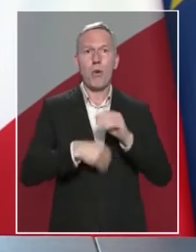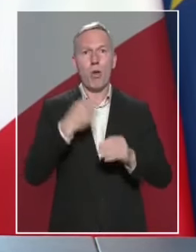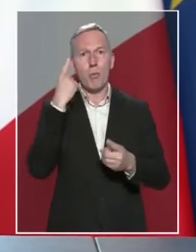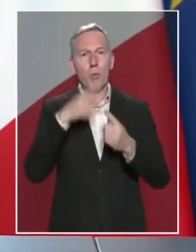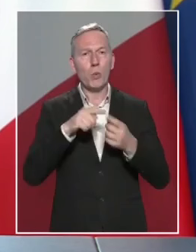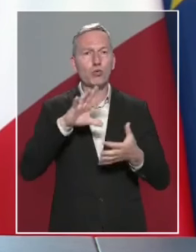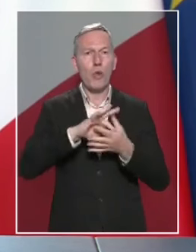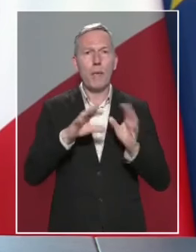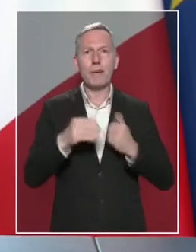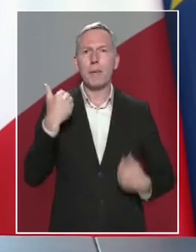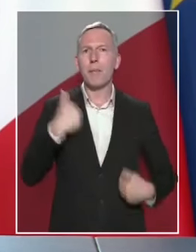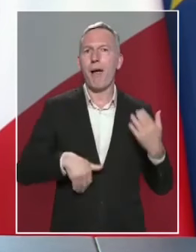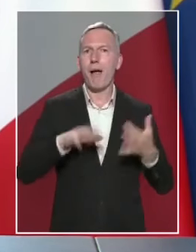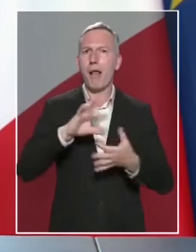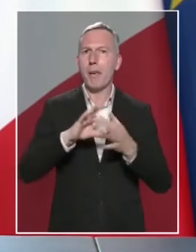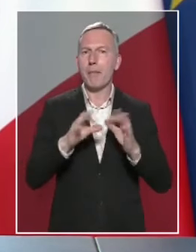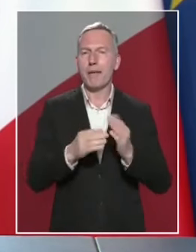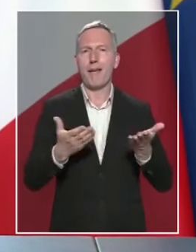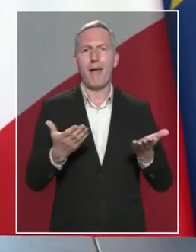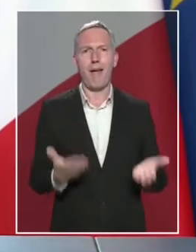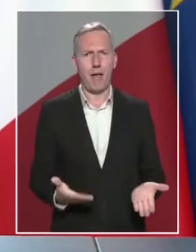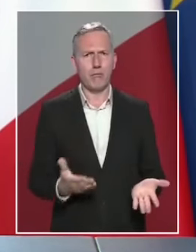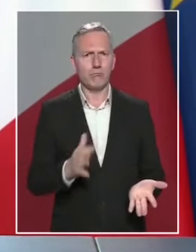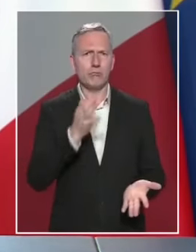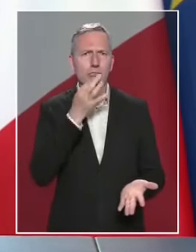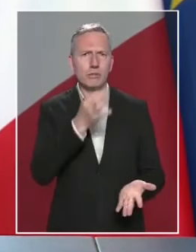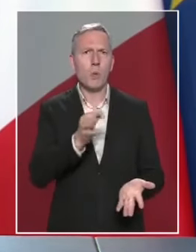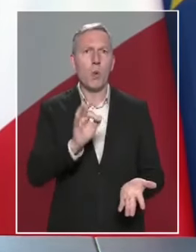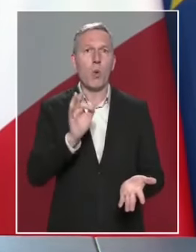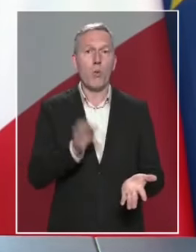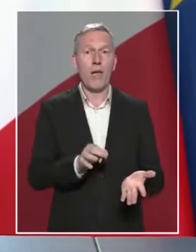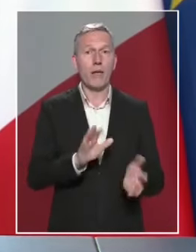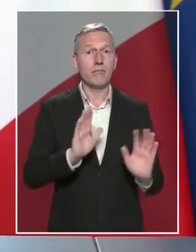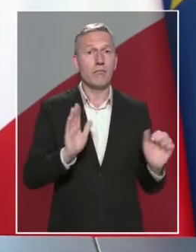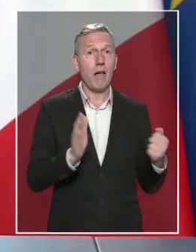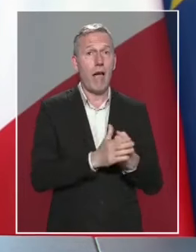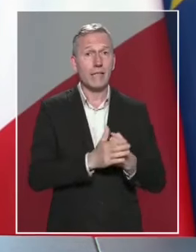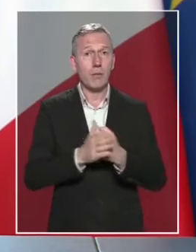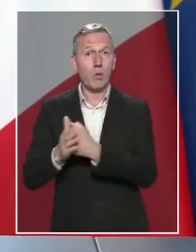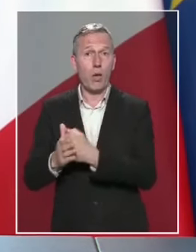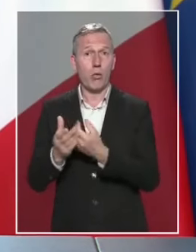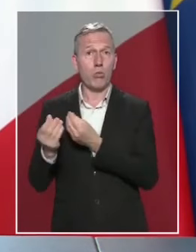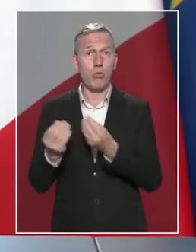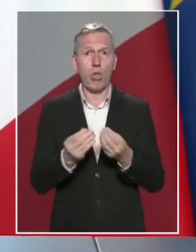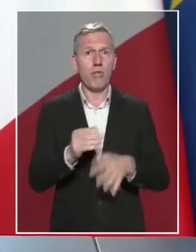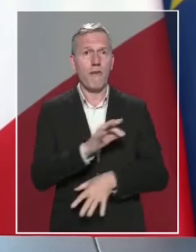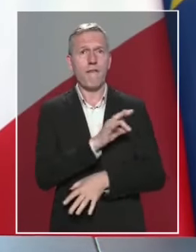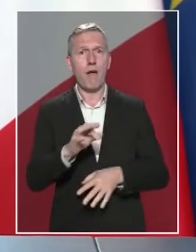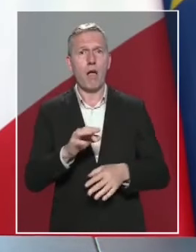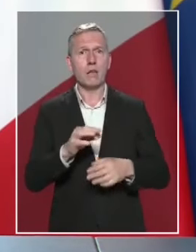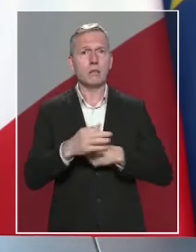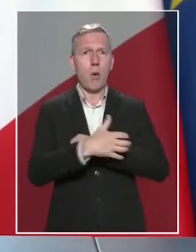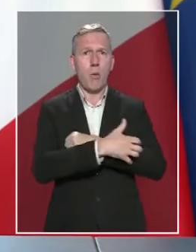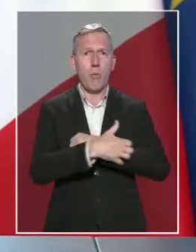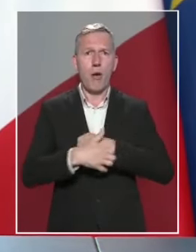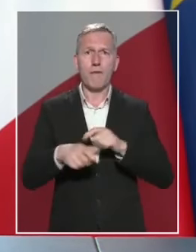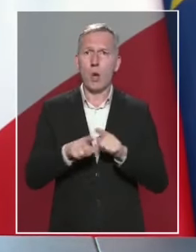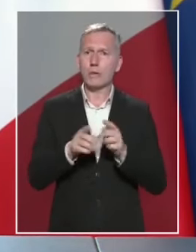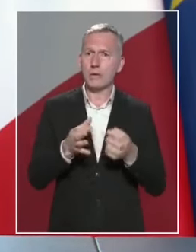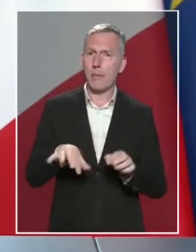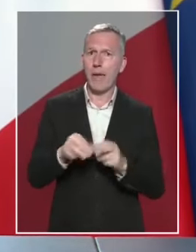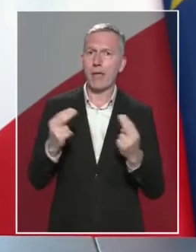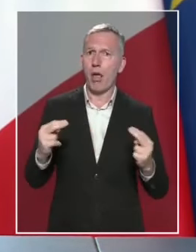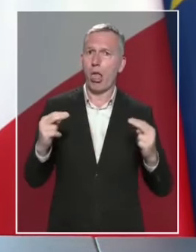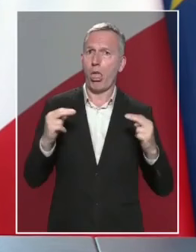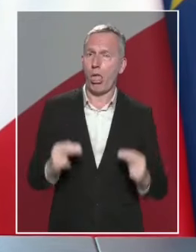paralympiques. Oui, l'extrême droite est à la fois l'appauvrissement des Français et le déclassement de notre pays.